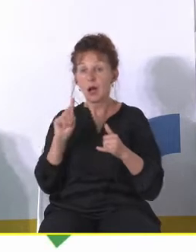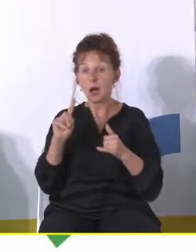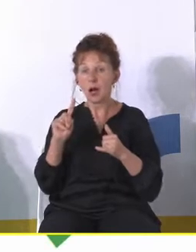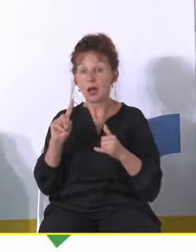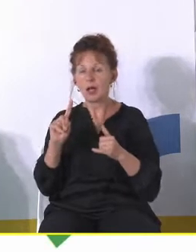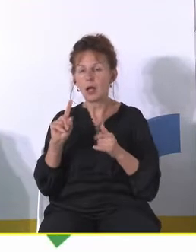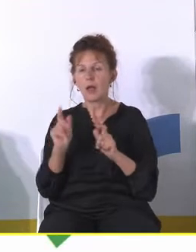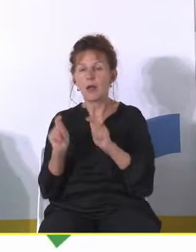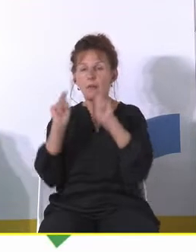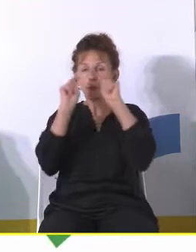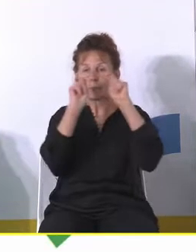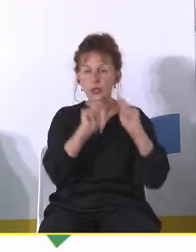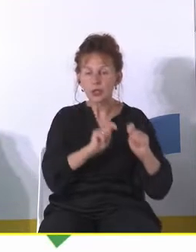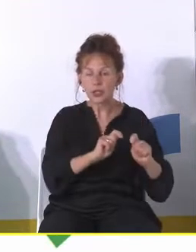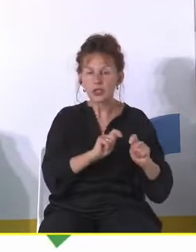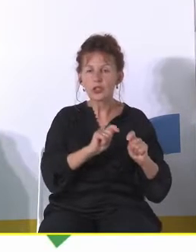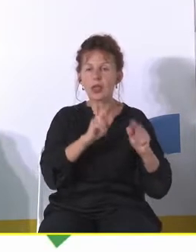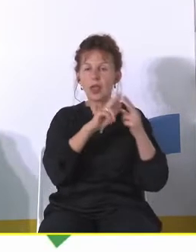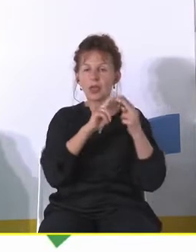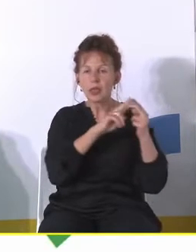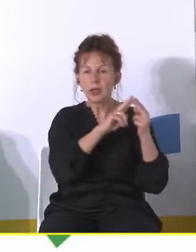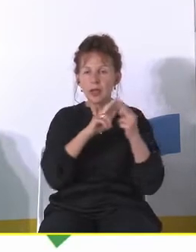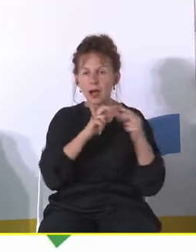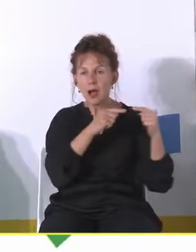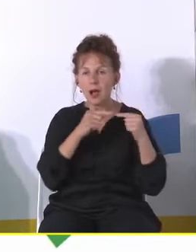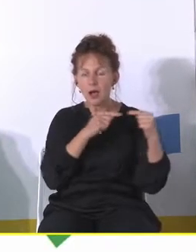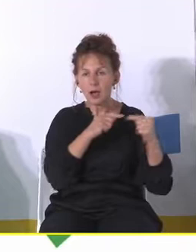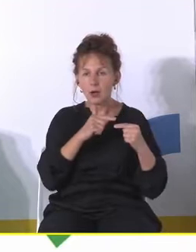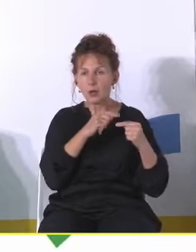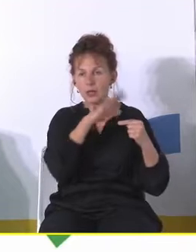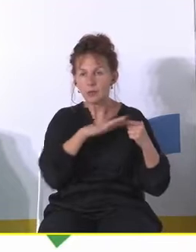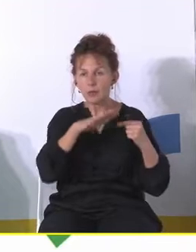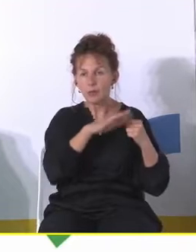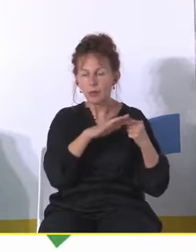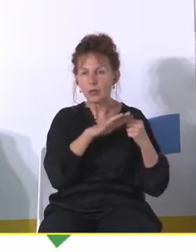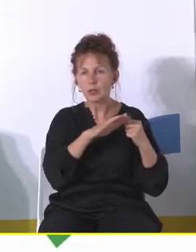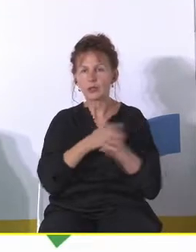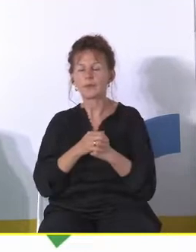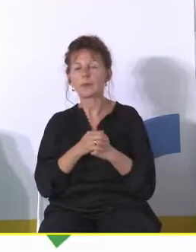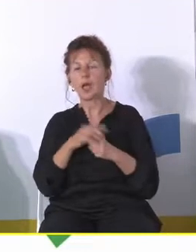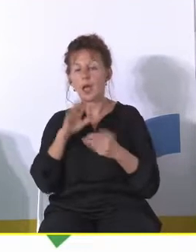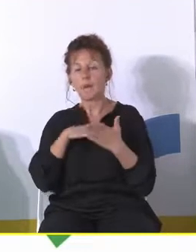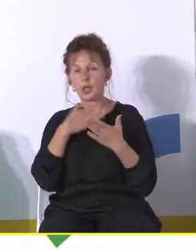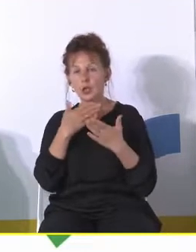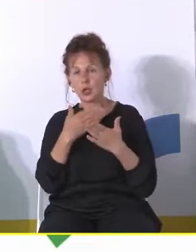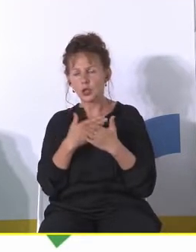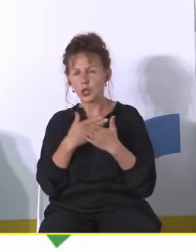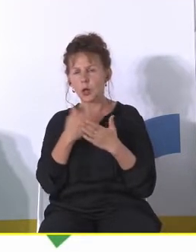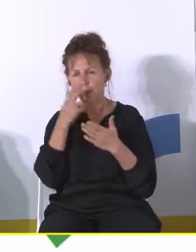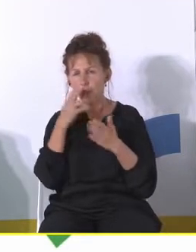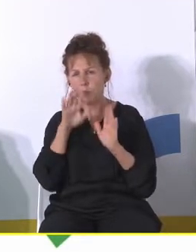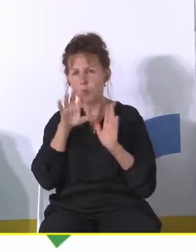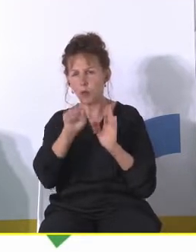jak najgłębszy dialog z tymi tworzącymi się społecznościami ja podam może taki przykład który naoczni może bardziej